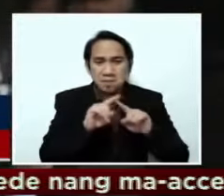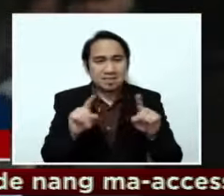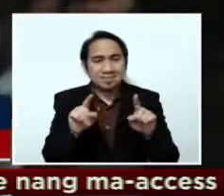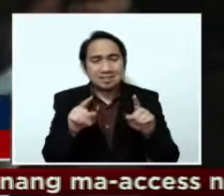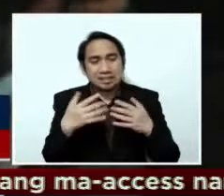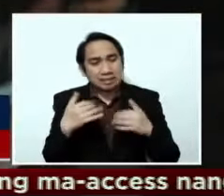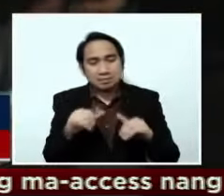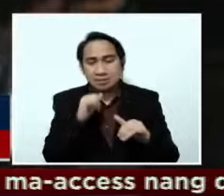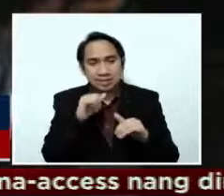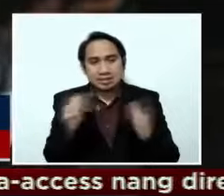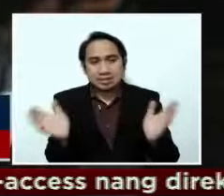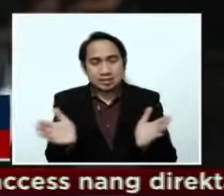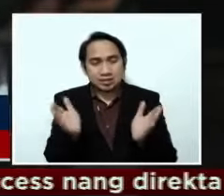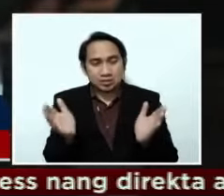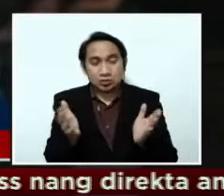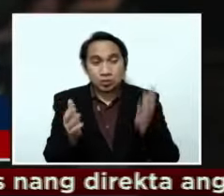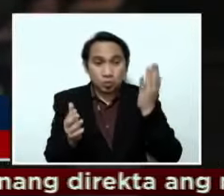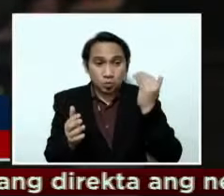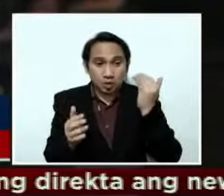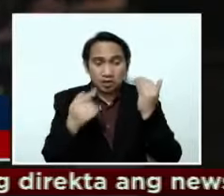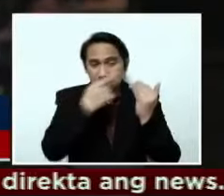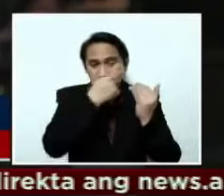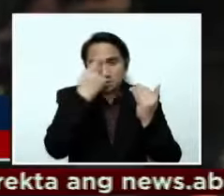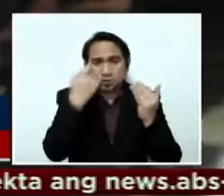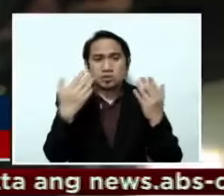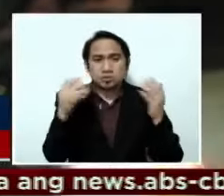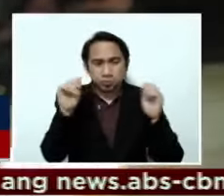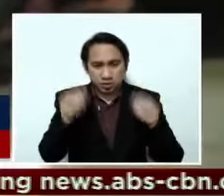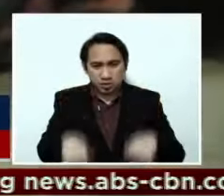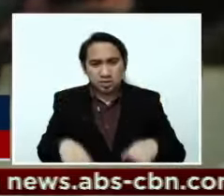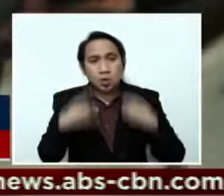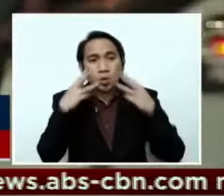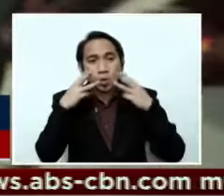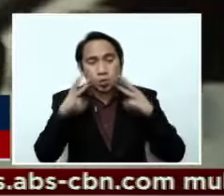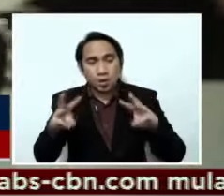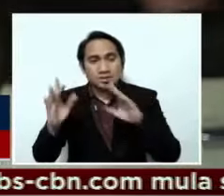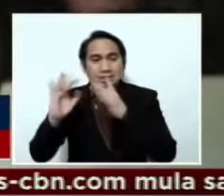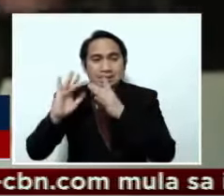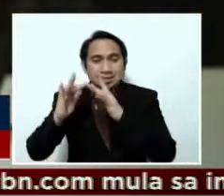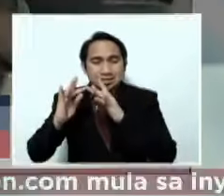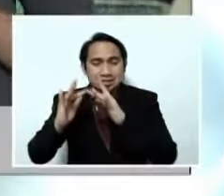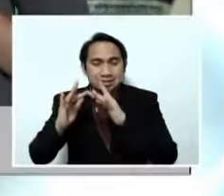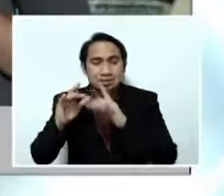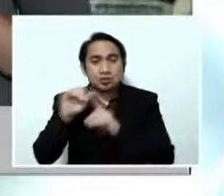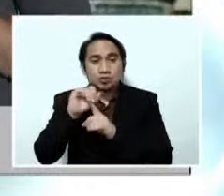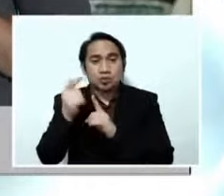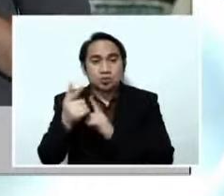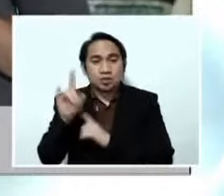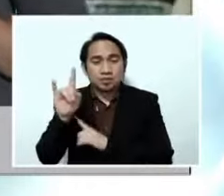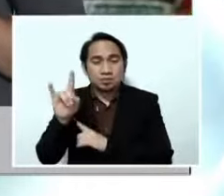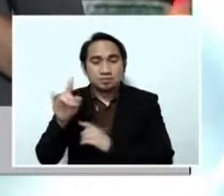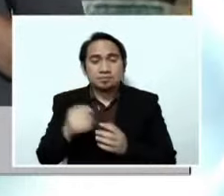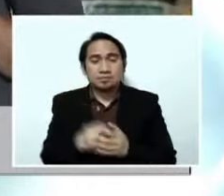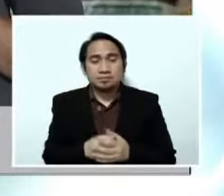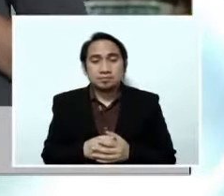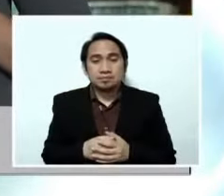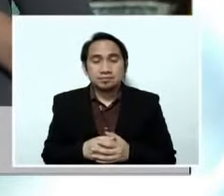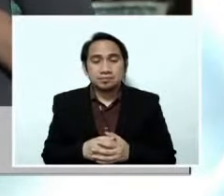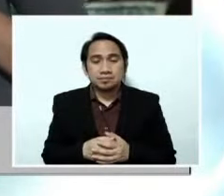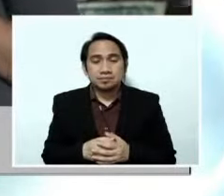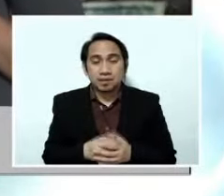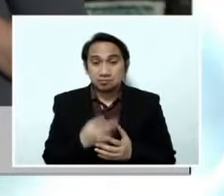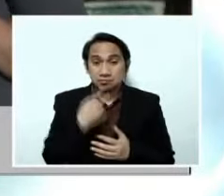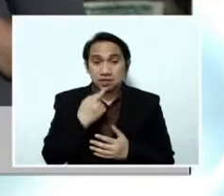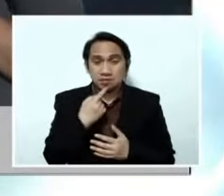na dumagsas sa simbahan dahil meron pa yun naman silang online streaming sa social media. Balik sa iyo, Kabayan. Sabi Michael ng